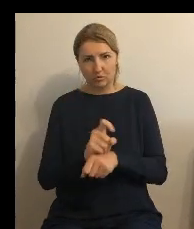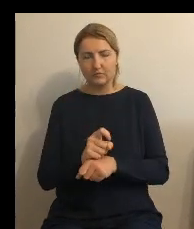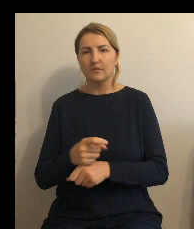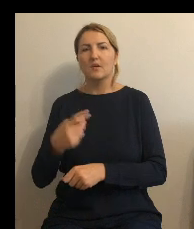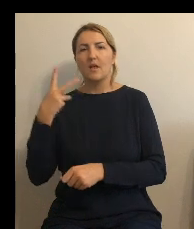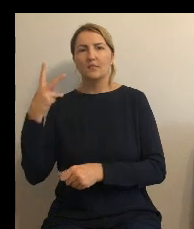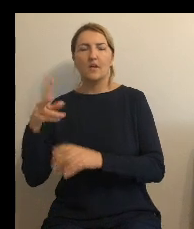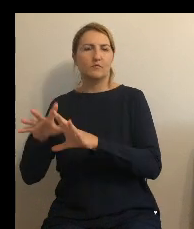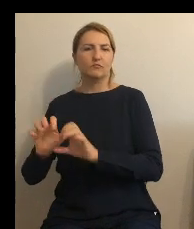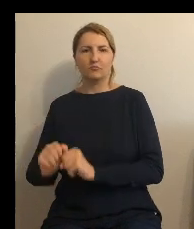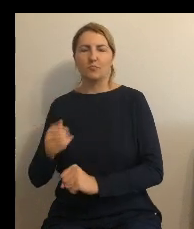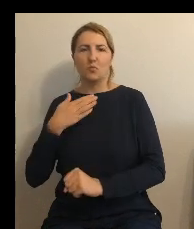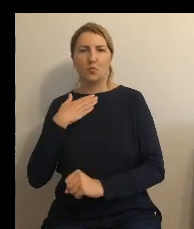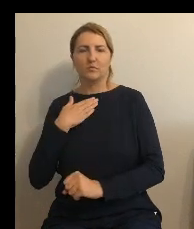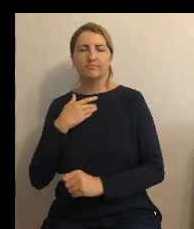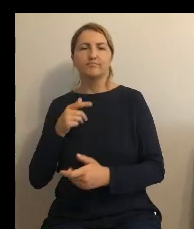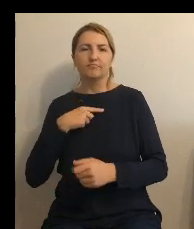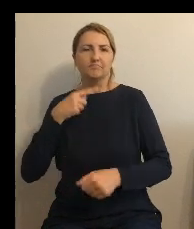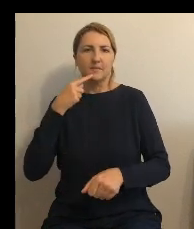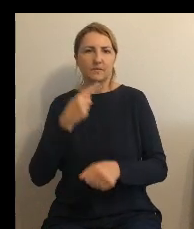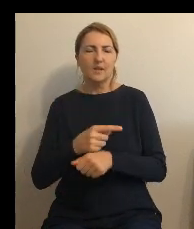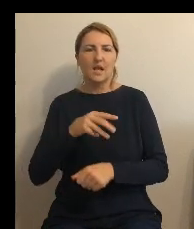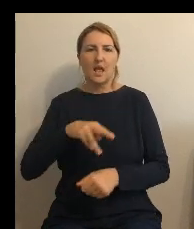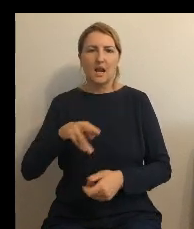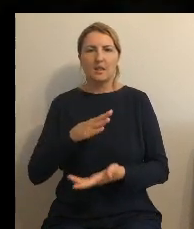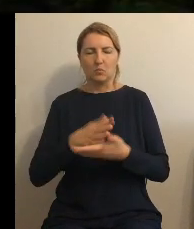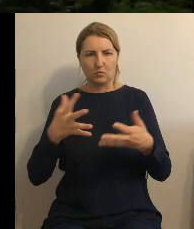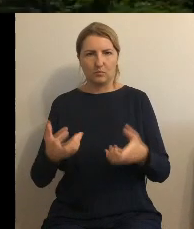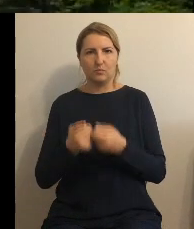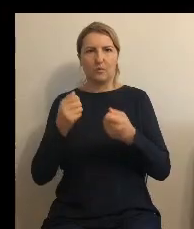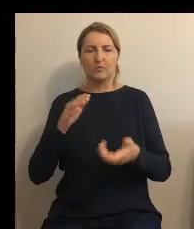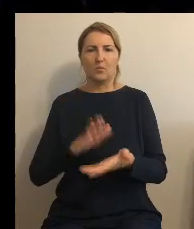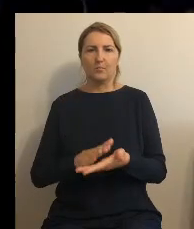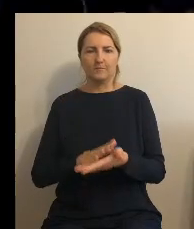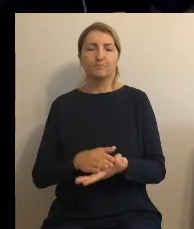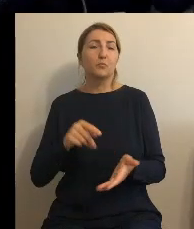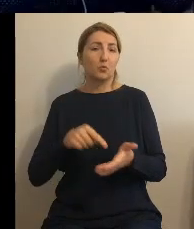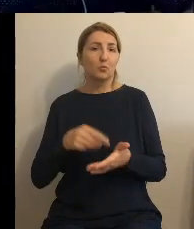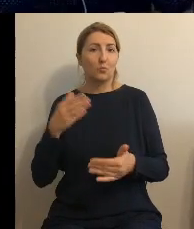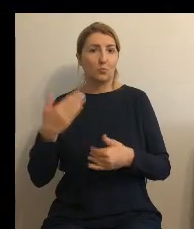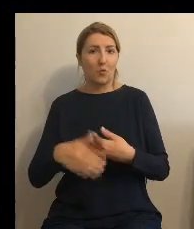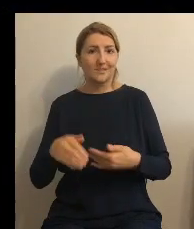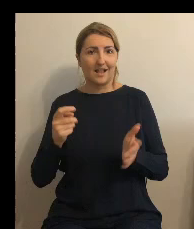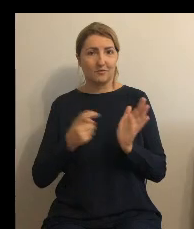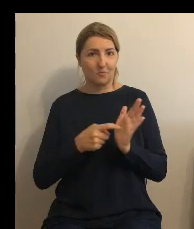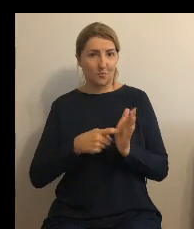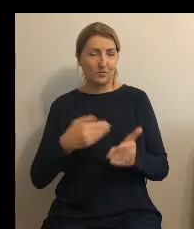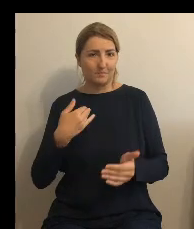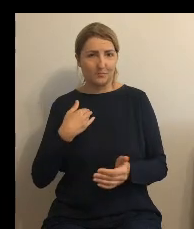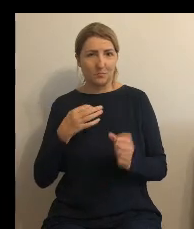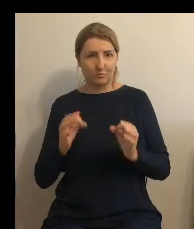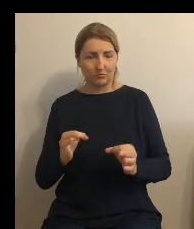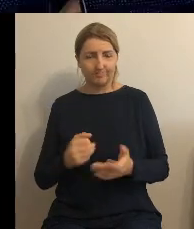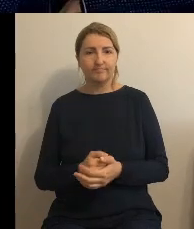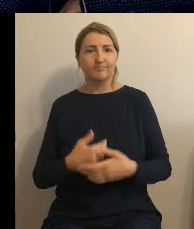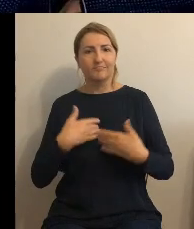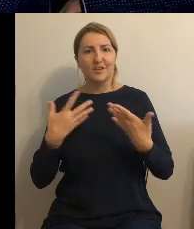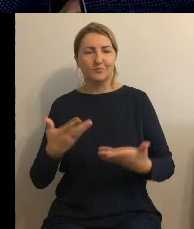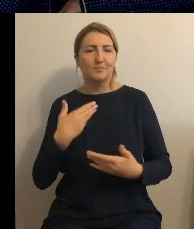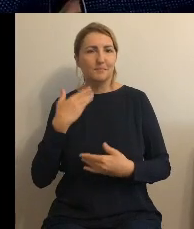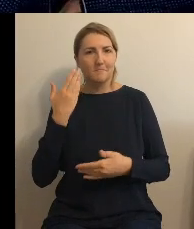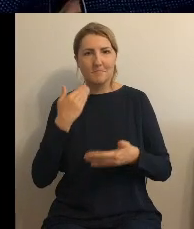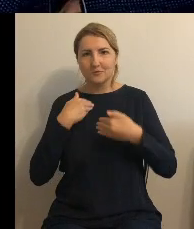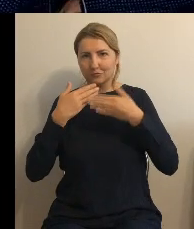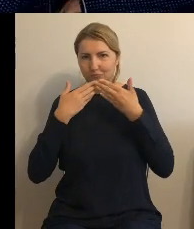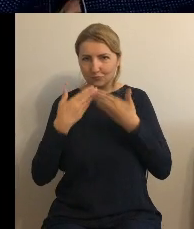głosu stwierdzam że rada gminy uchwałę podjęła to był ostatni punkt naszego programu chciałbym Państwu podziękować za udział w